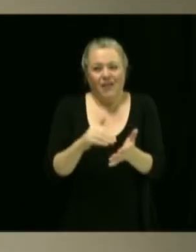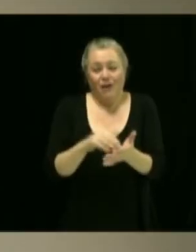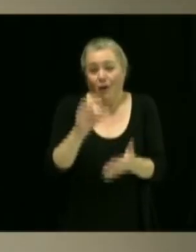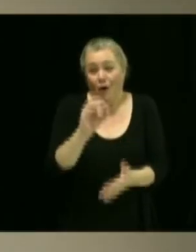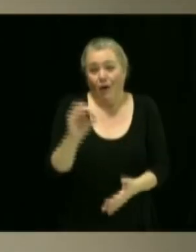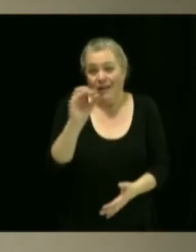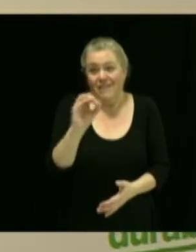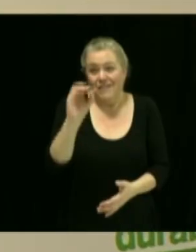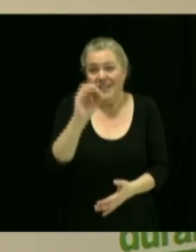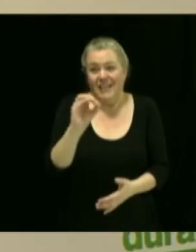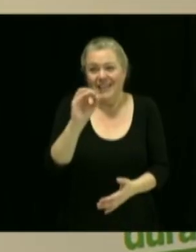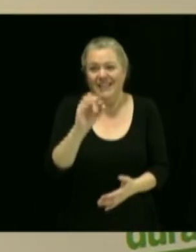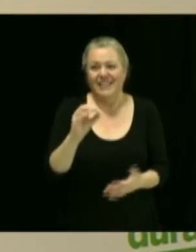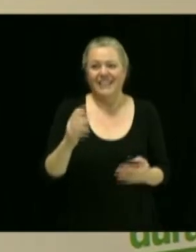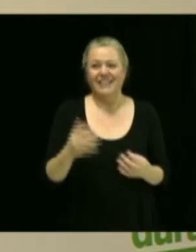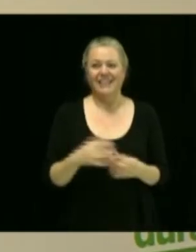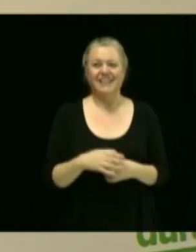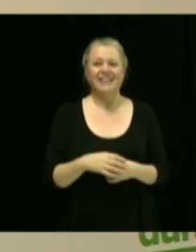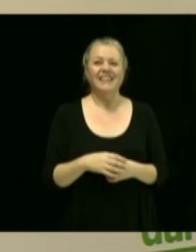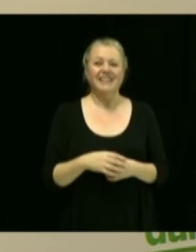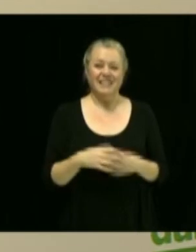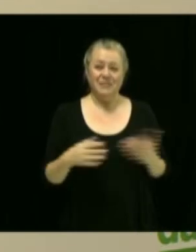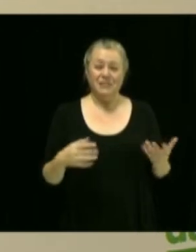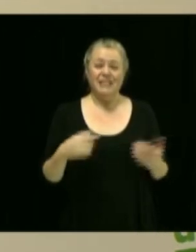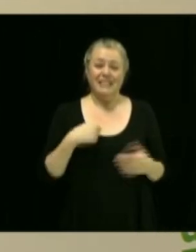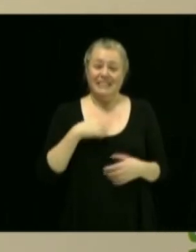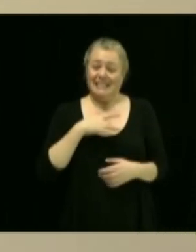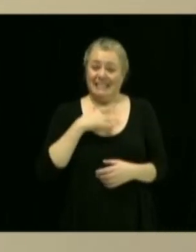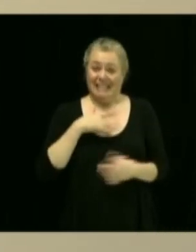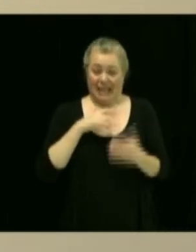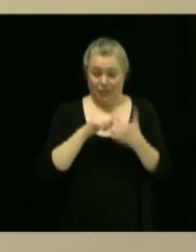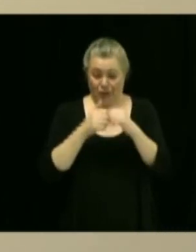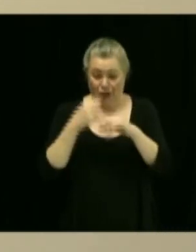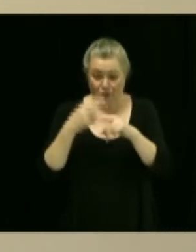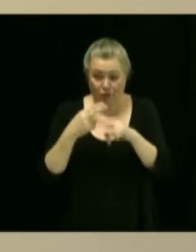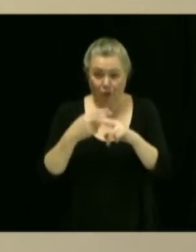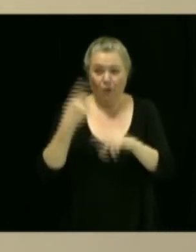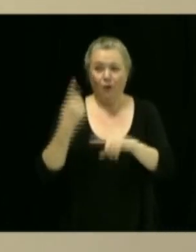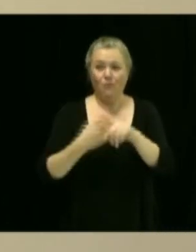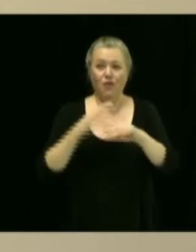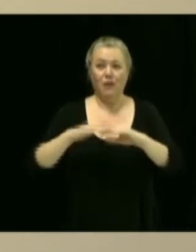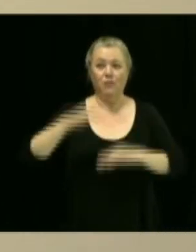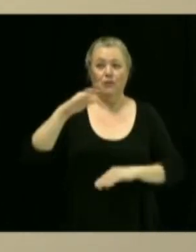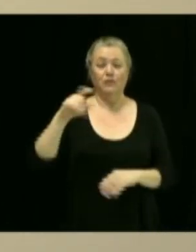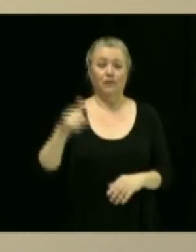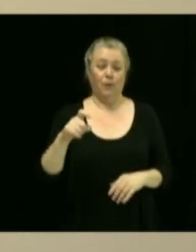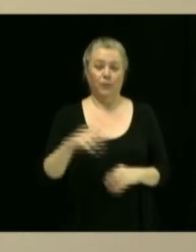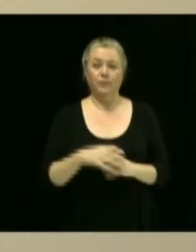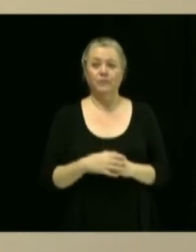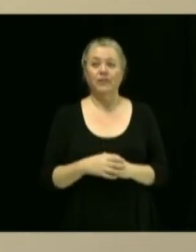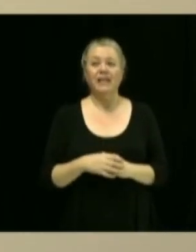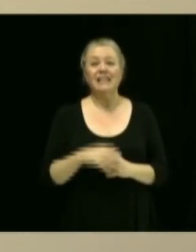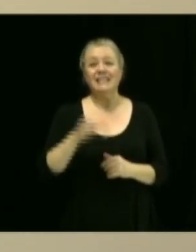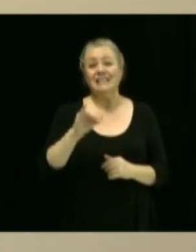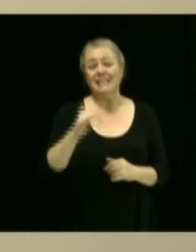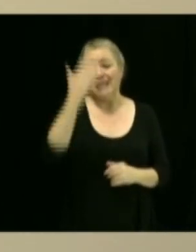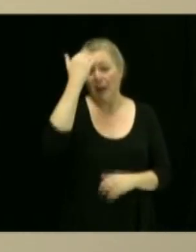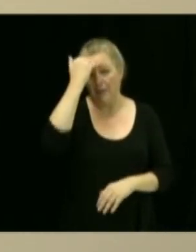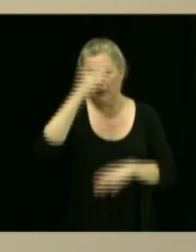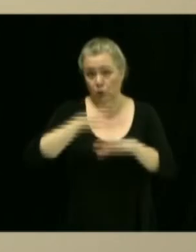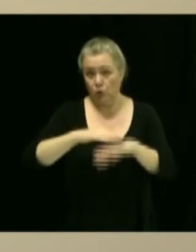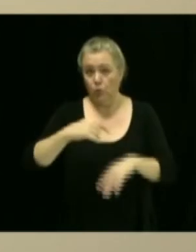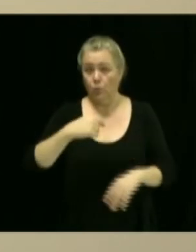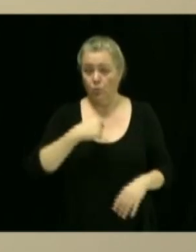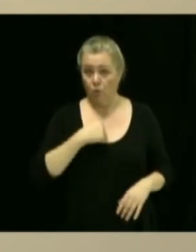De toute façon, je suppose que ça prend plus d'un mois pour ça. Alors, ceux qui se souviennent de moi, j'avais déjà